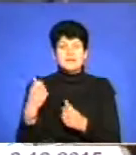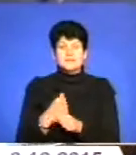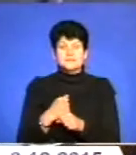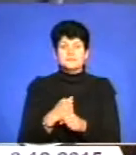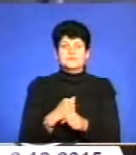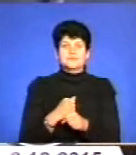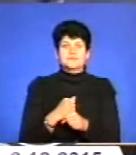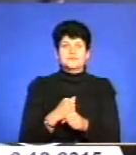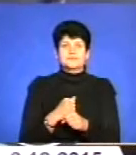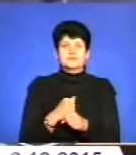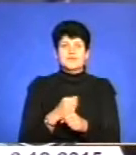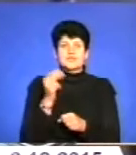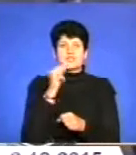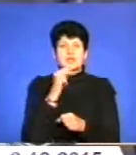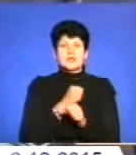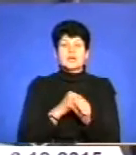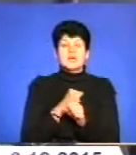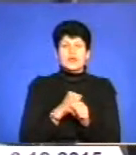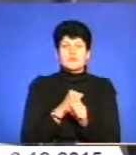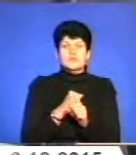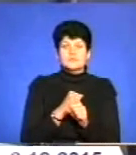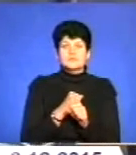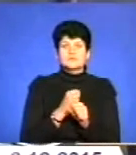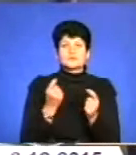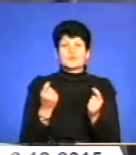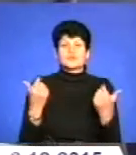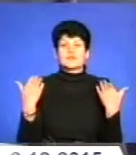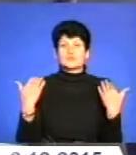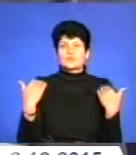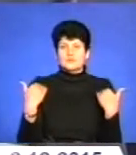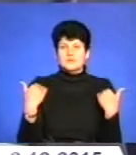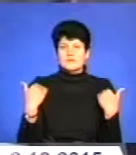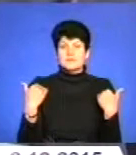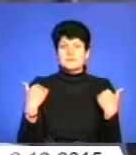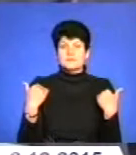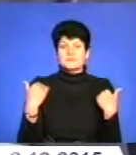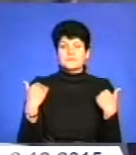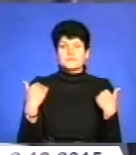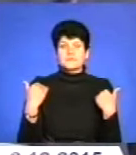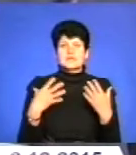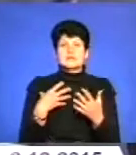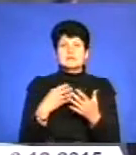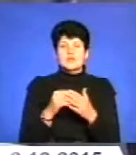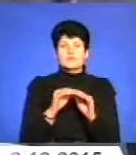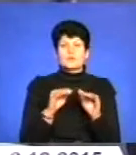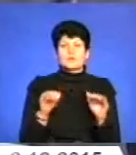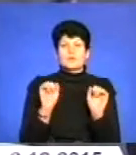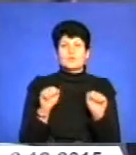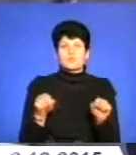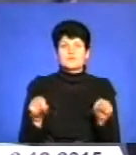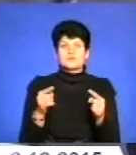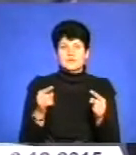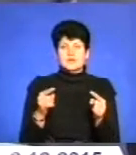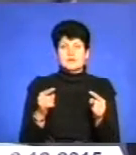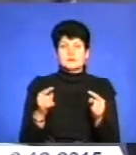чай, каву, щоб вони трошки відпочивали. Тож на своєму рівні ми можемо створити, тому ми на